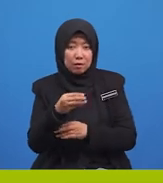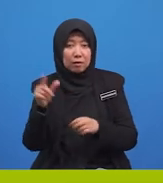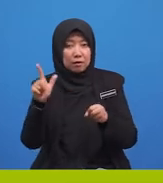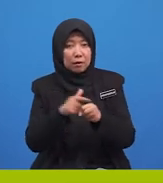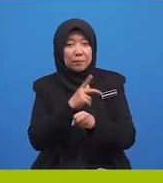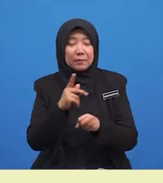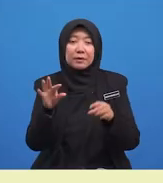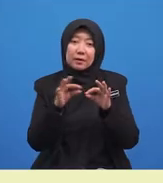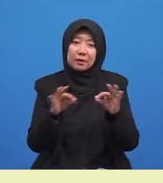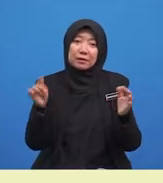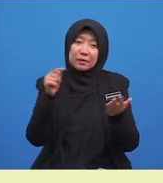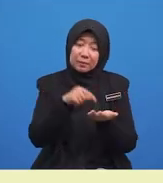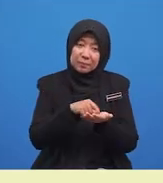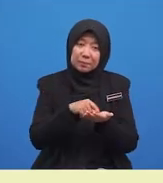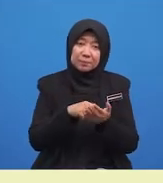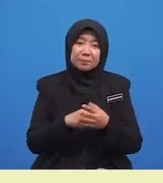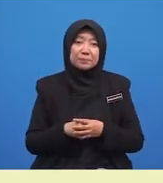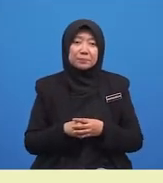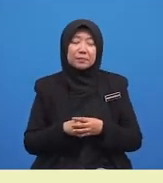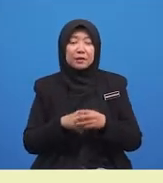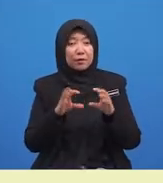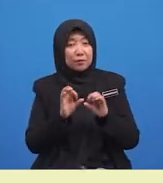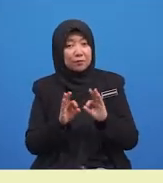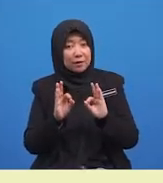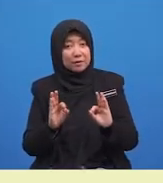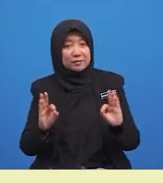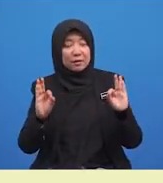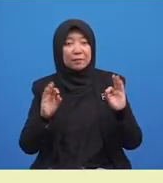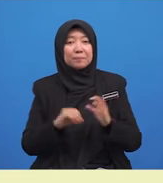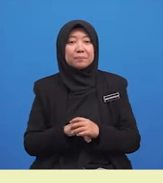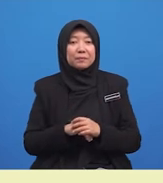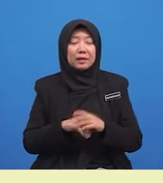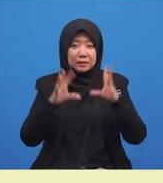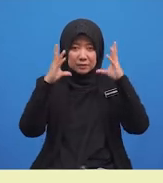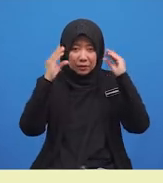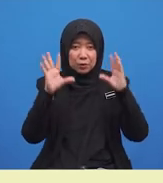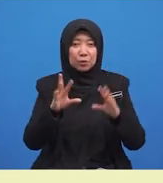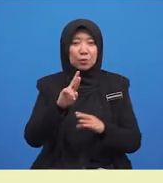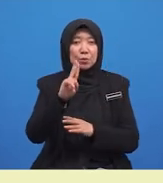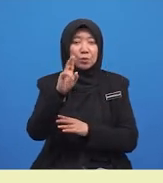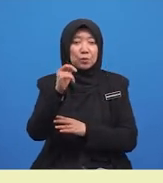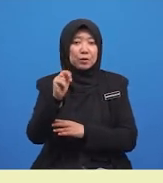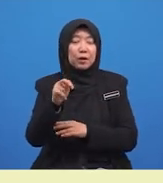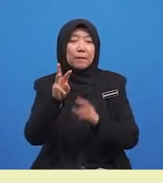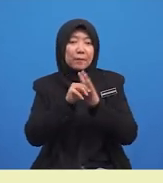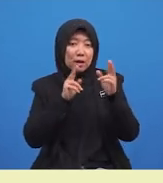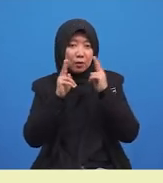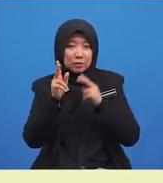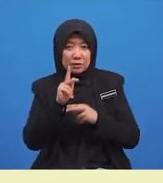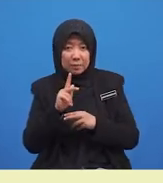ayat ini pula. Frasa yang diberi ialah cikgu Rohana mengucapkan